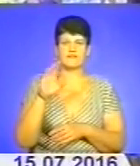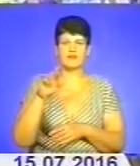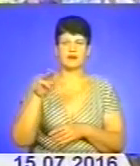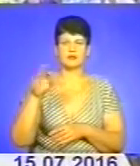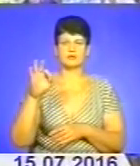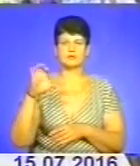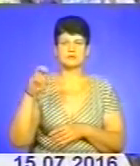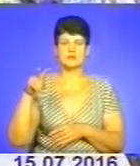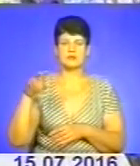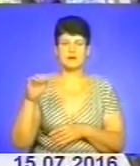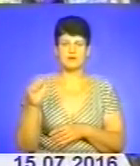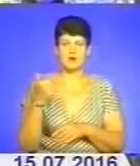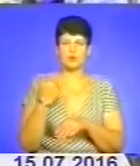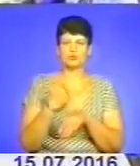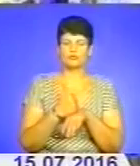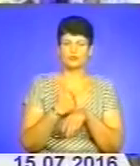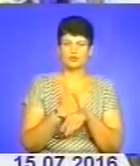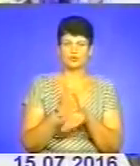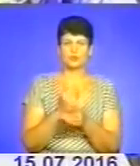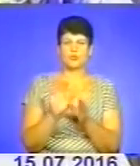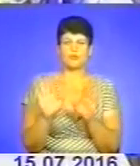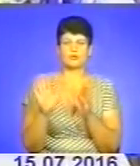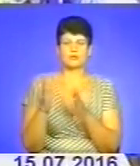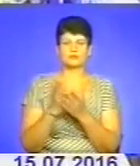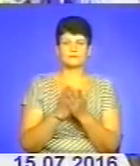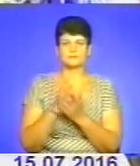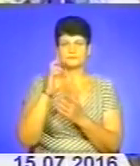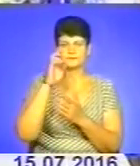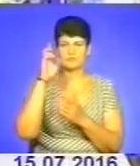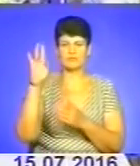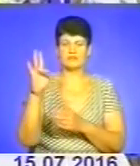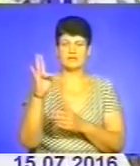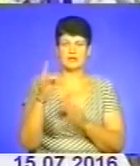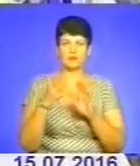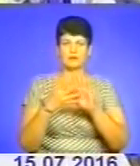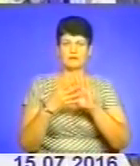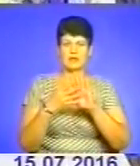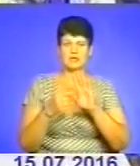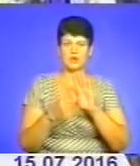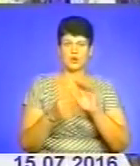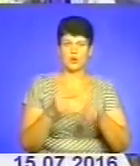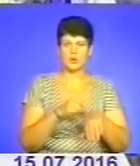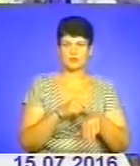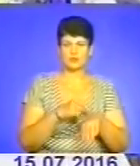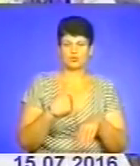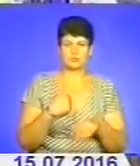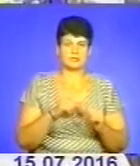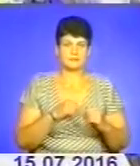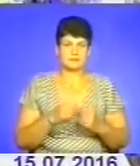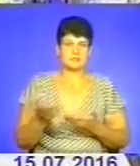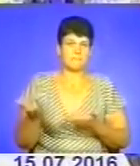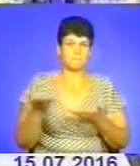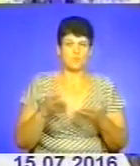такою подією буде архірейська літургія в неділю о 9-й годині, на яку ми дуже сердечно запрошуємо